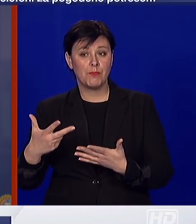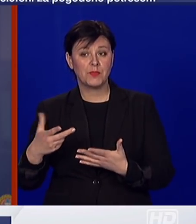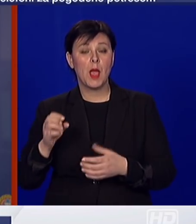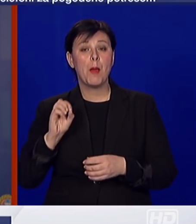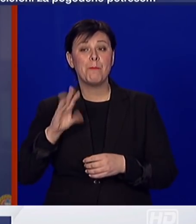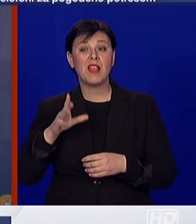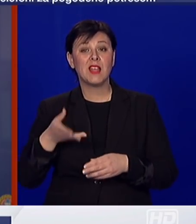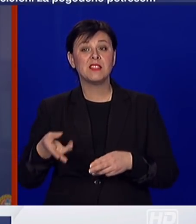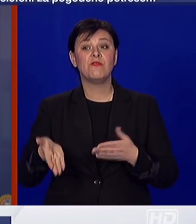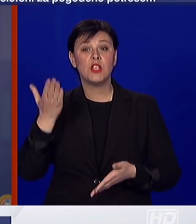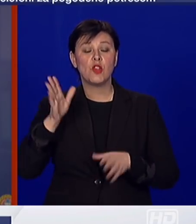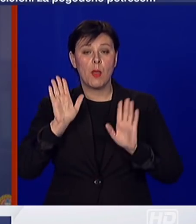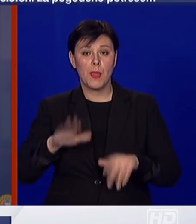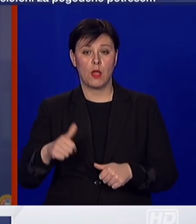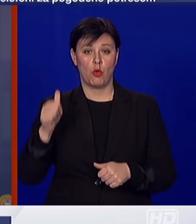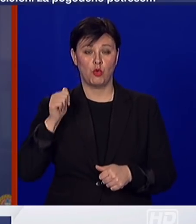više u odnosu na jučer.